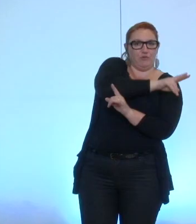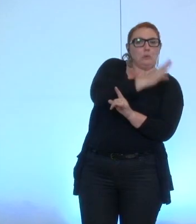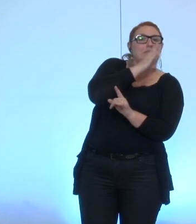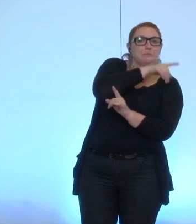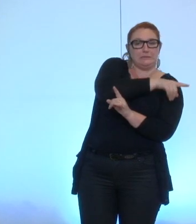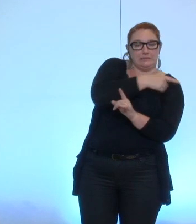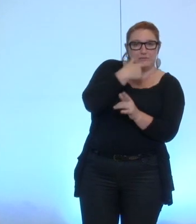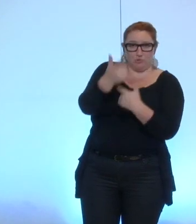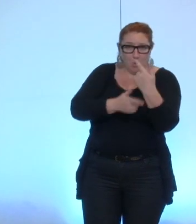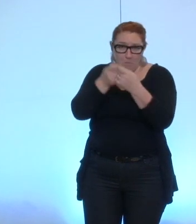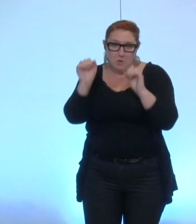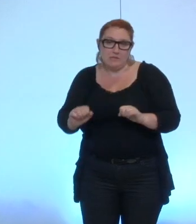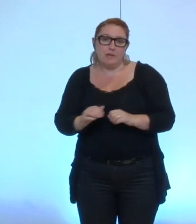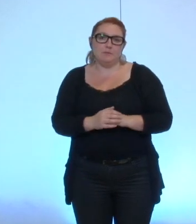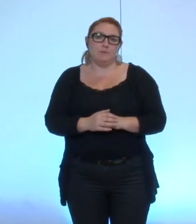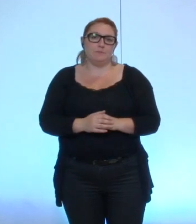ah oui mais